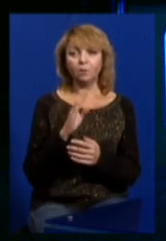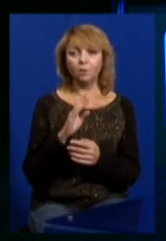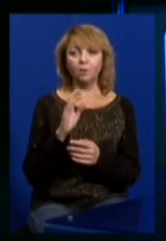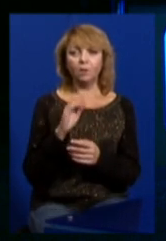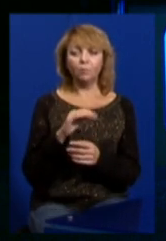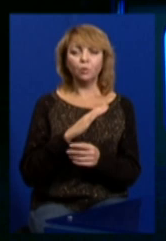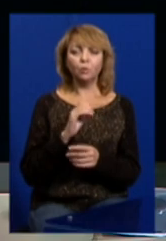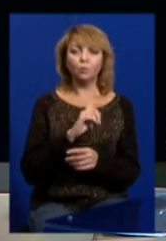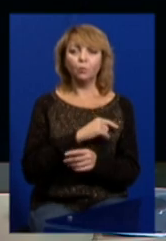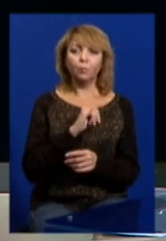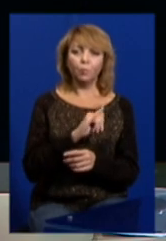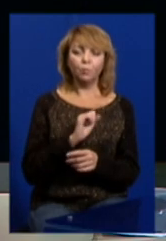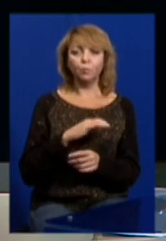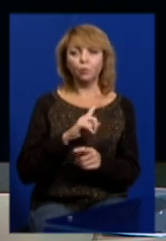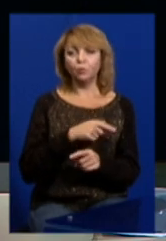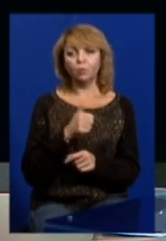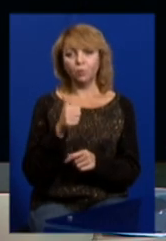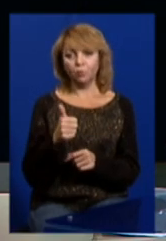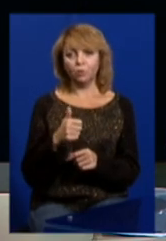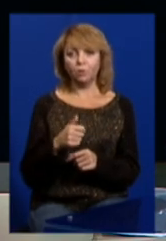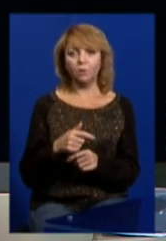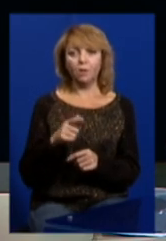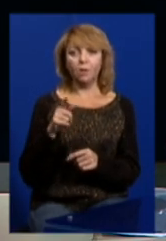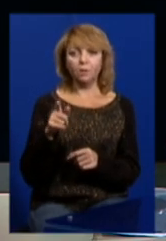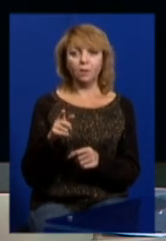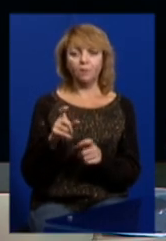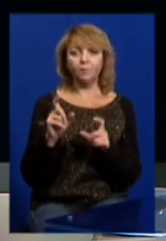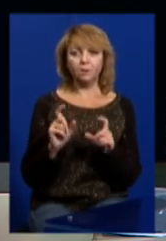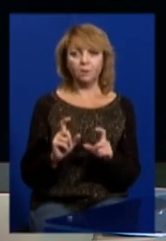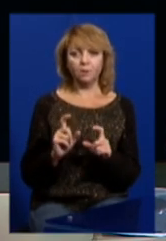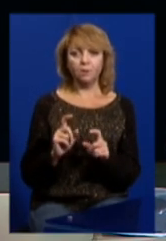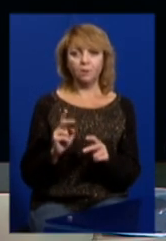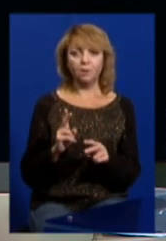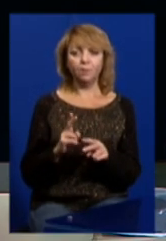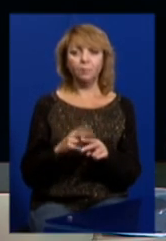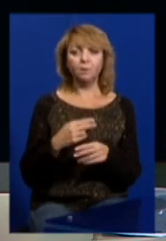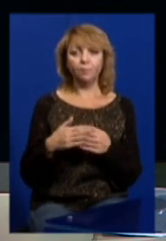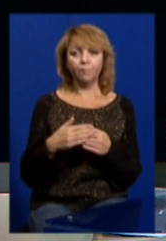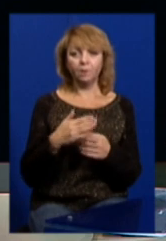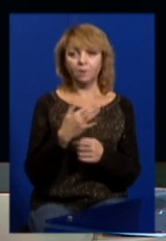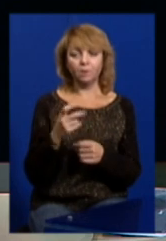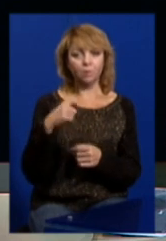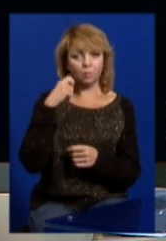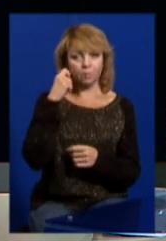може, дуже погана, а може, дуже хороша. Вона відсиділа без вироку суду кілька років.